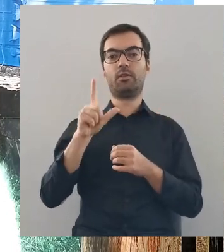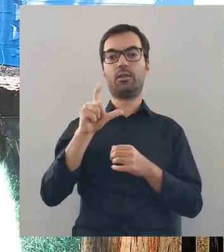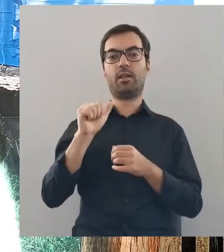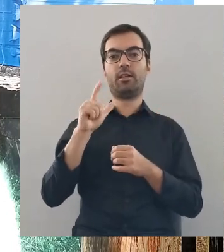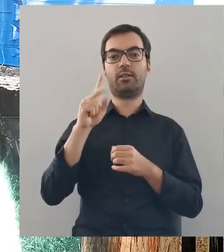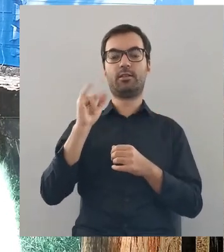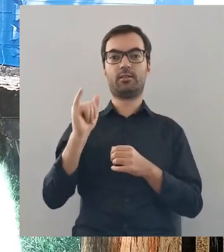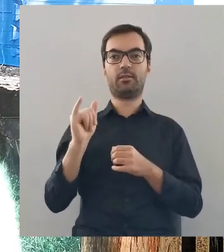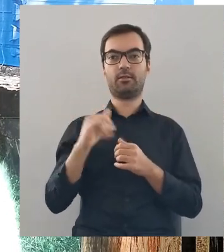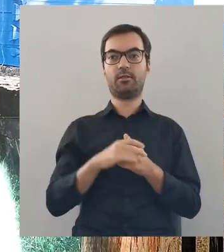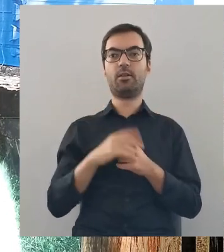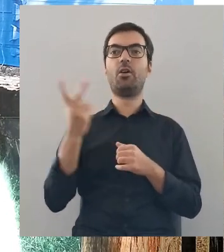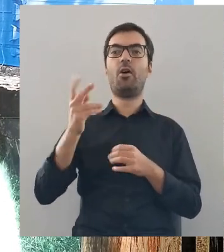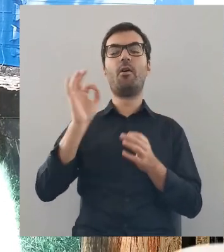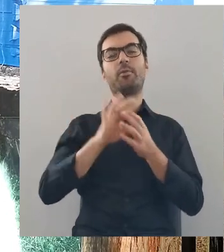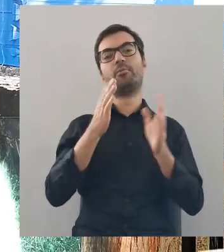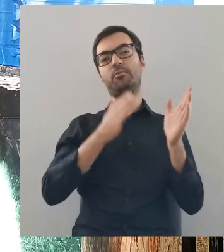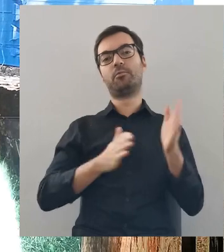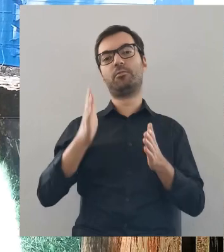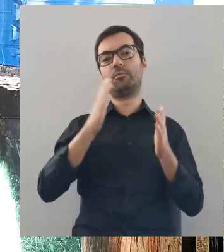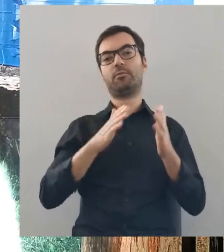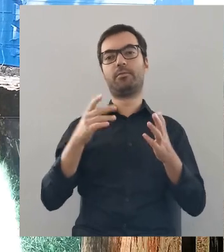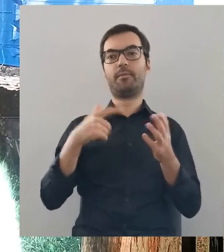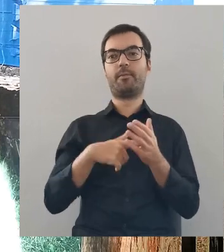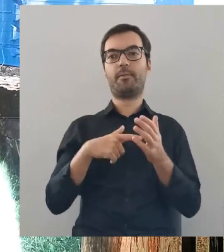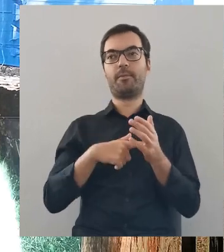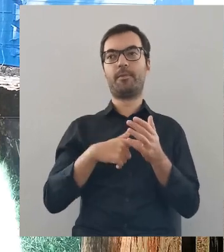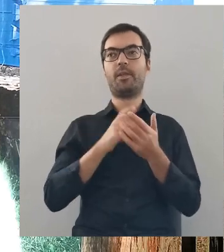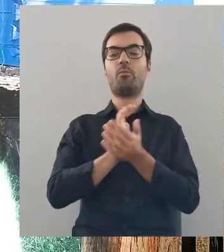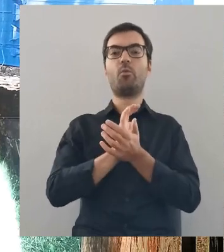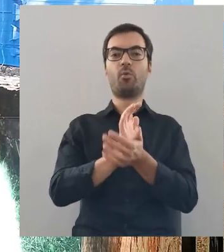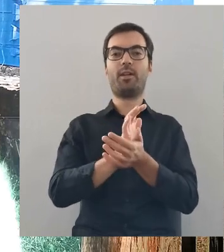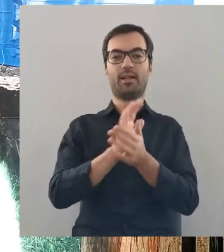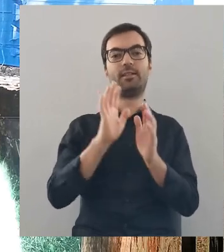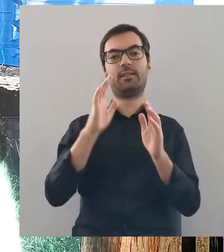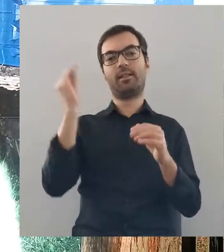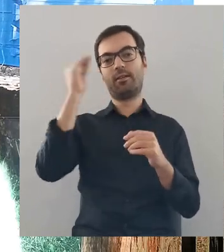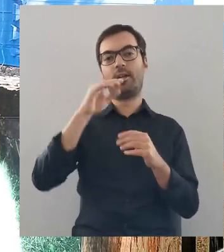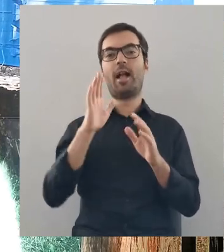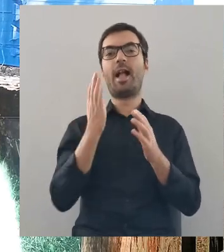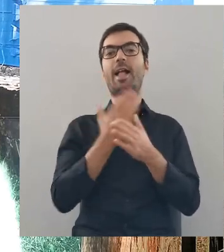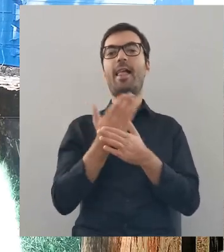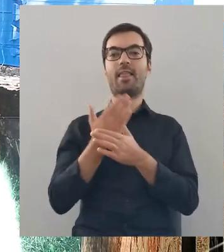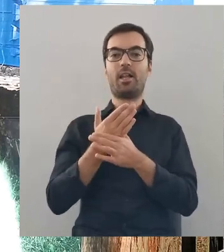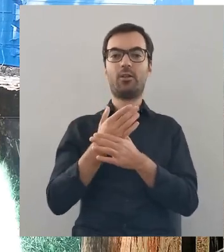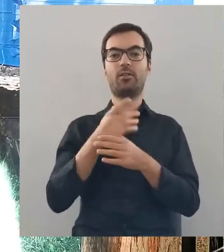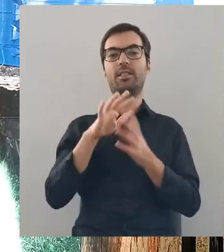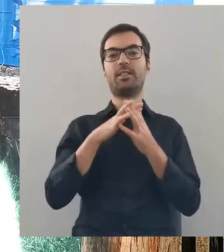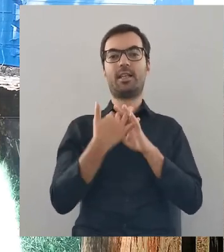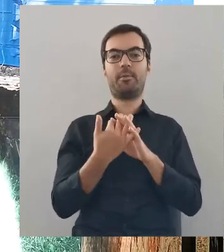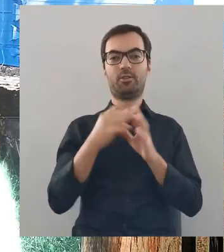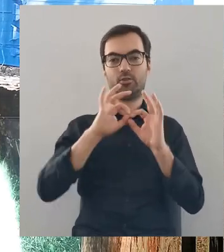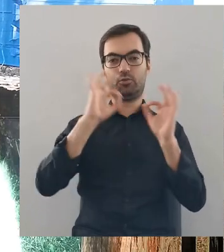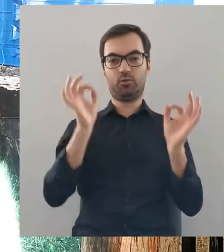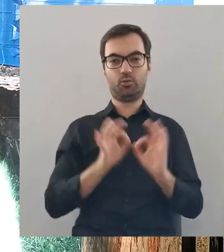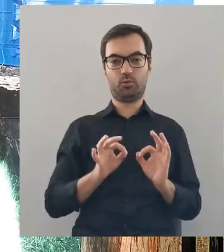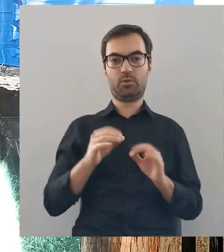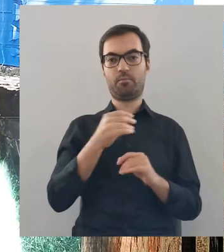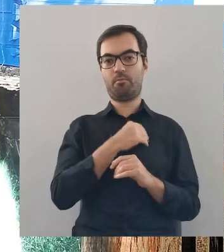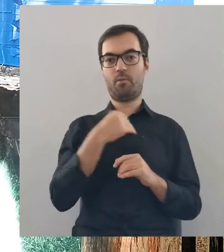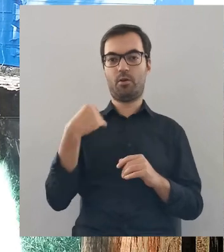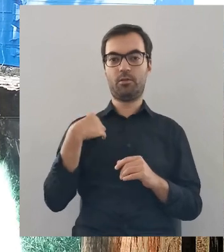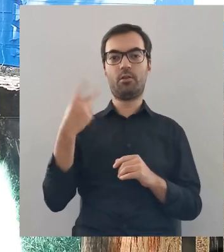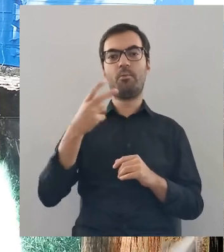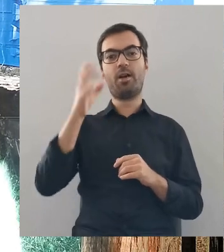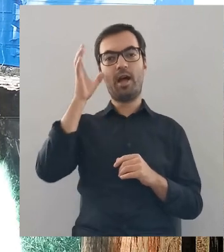właśnie do Kosowa-Lackiego. Panie przygotowywały taką publikację naukową, katalog zabytków sztuki w Polsce.